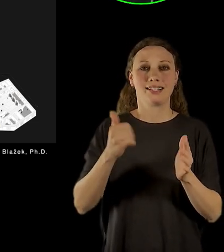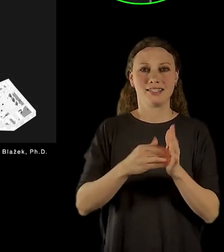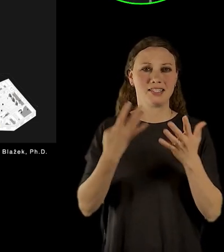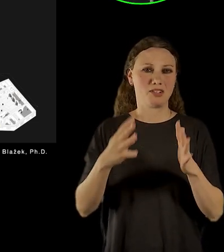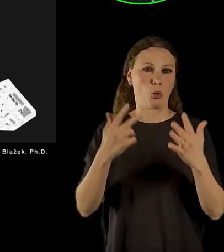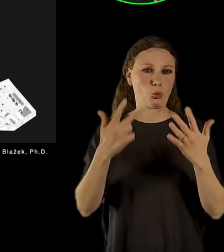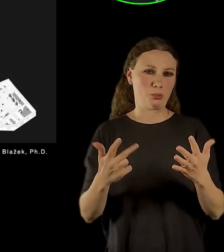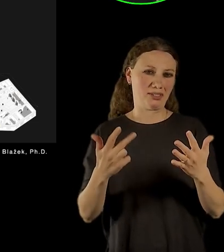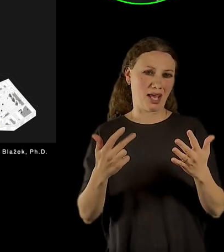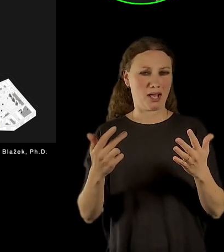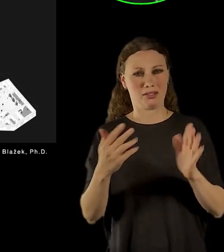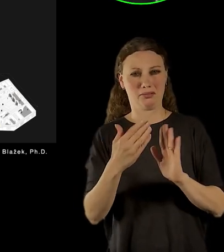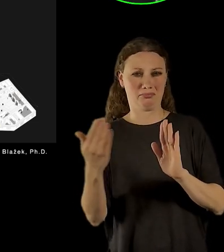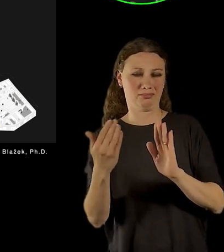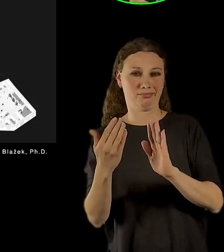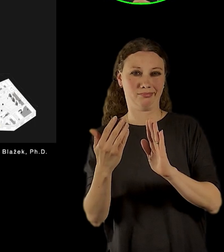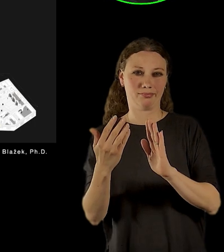myslím, že nejsou příliš známe.